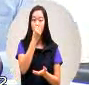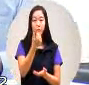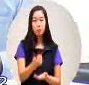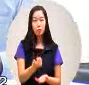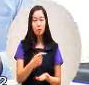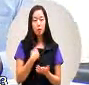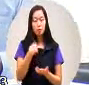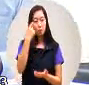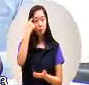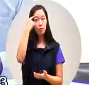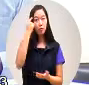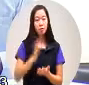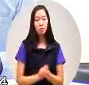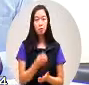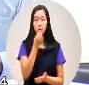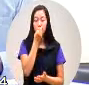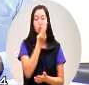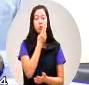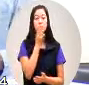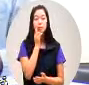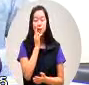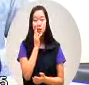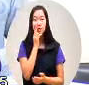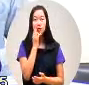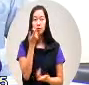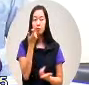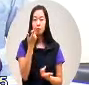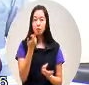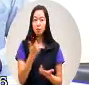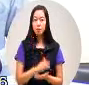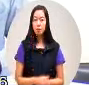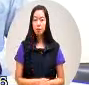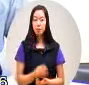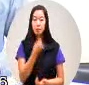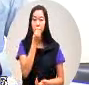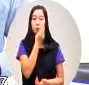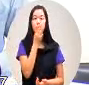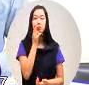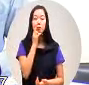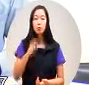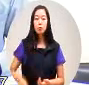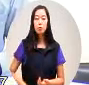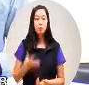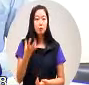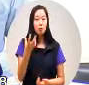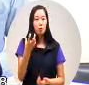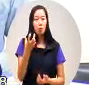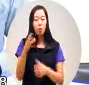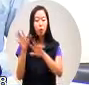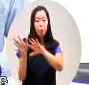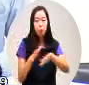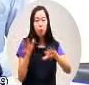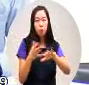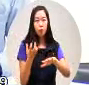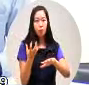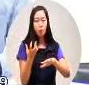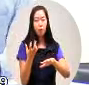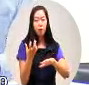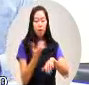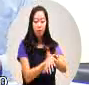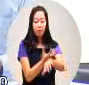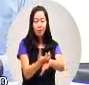我认为啊吃梅子啊它比较不会的痛风不会有痛风